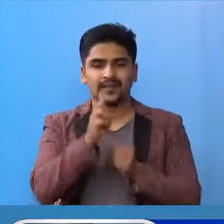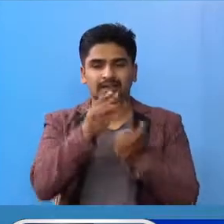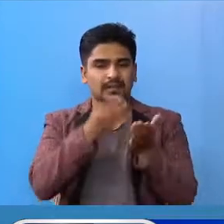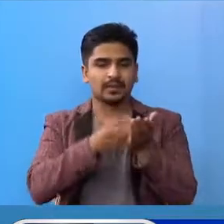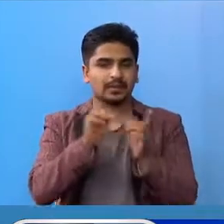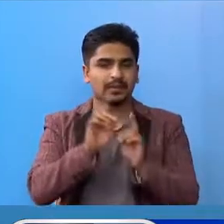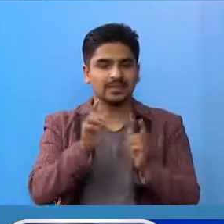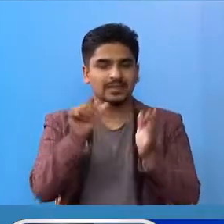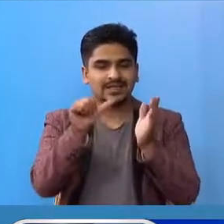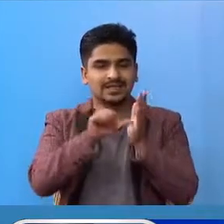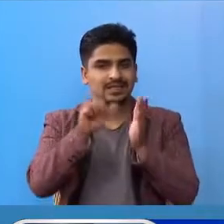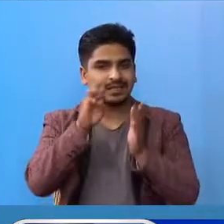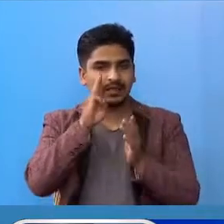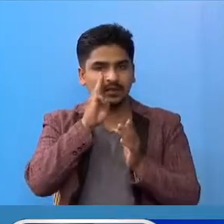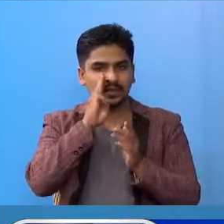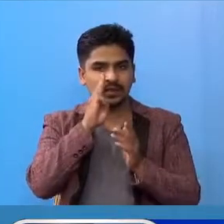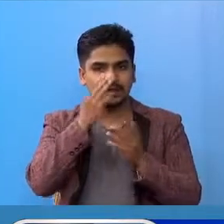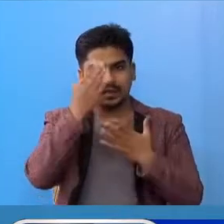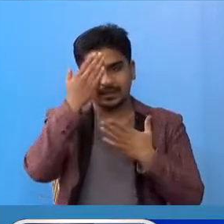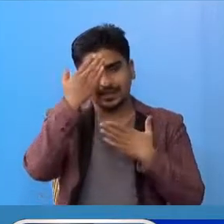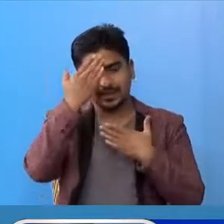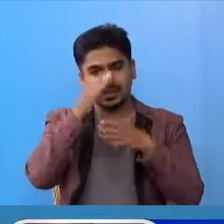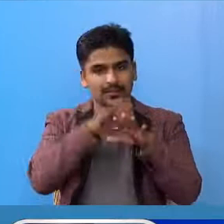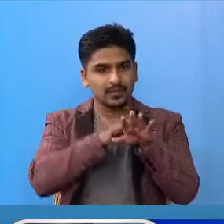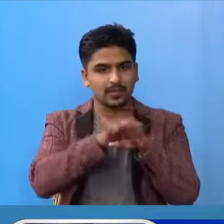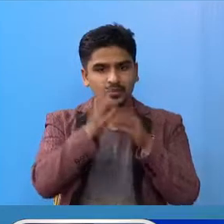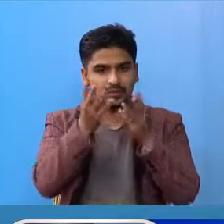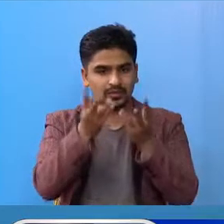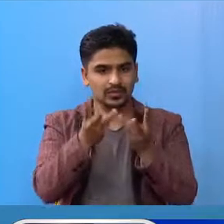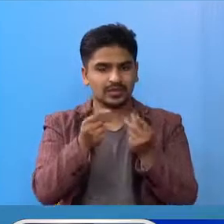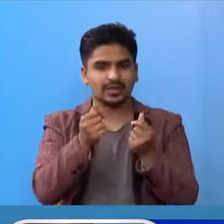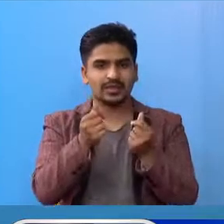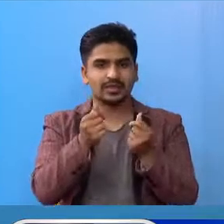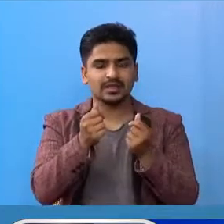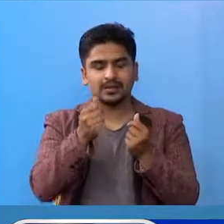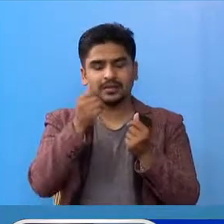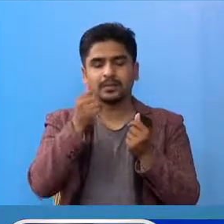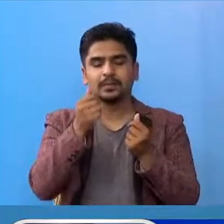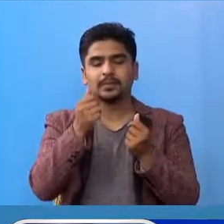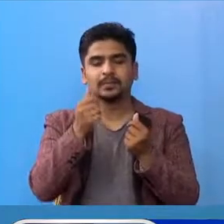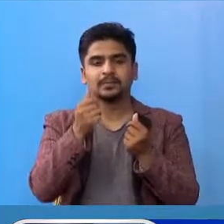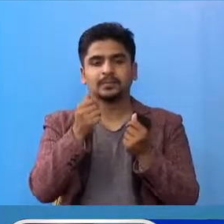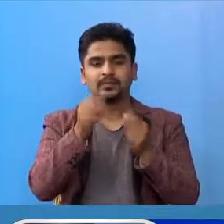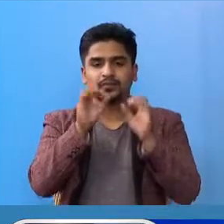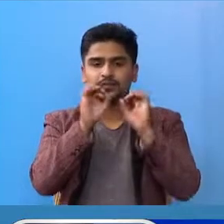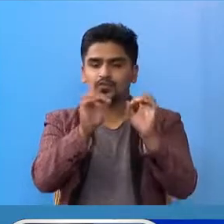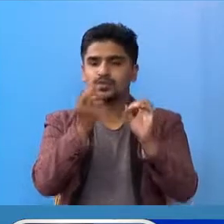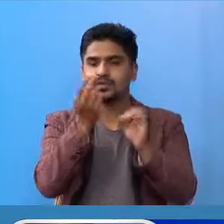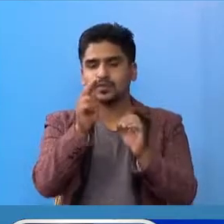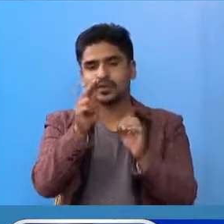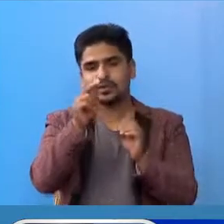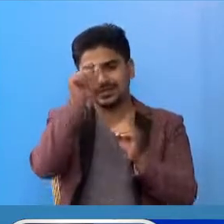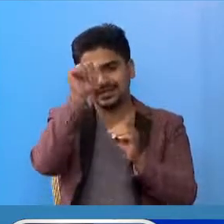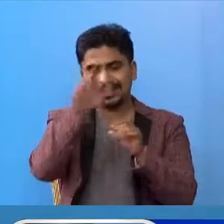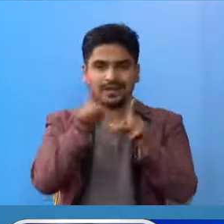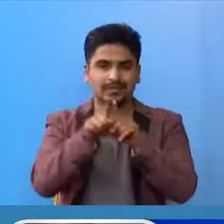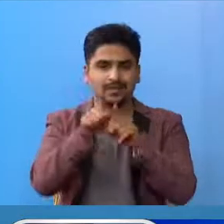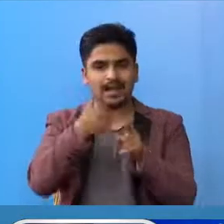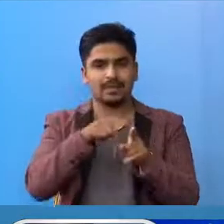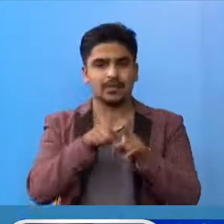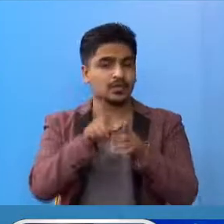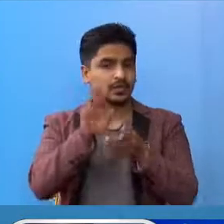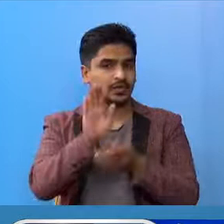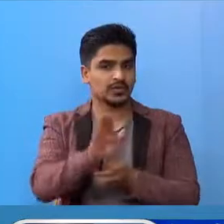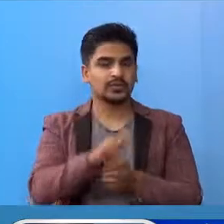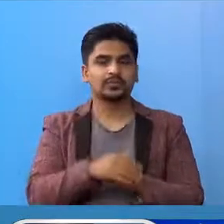मात्र नभाई जिल्ला मा संक्रमित अरू को संख्या याने विर्यामी को संख्या सुन्य भहेको तथ्य बनी हामी संग